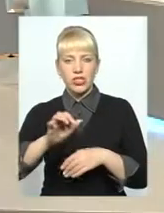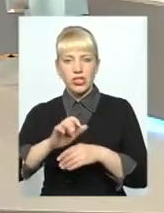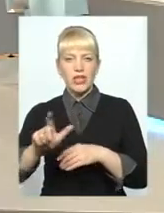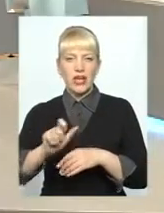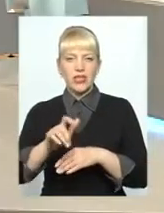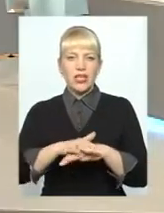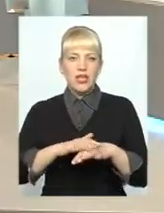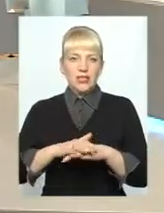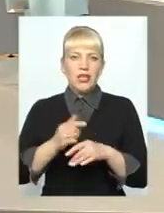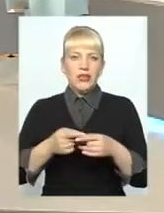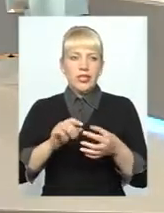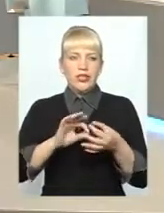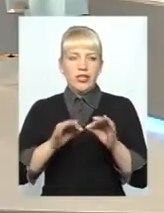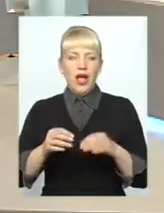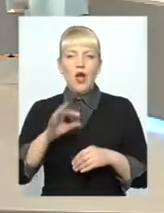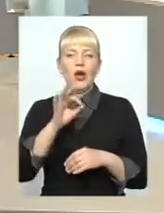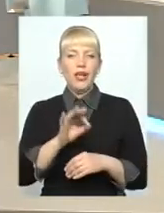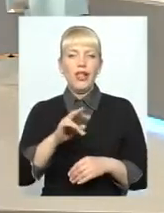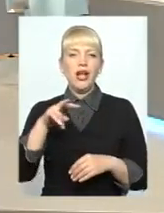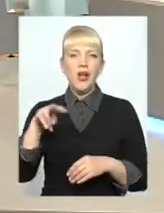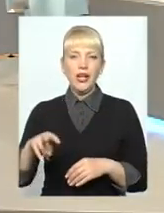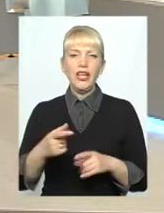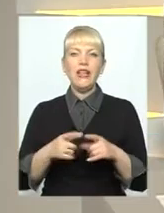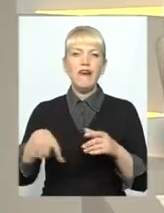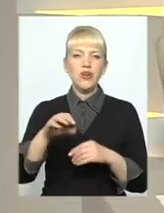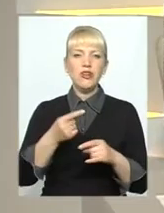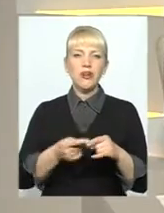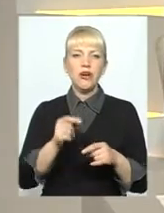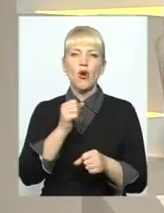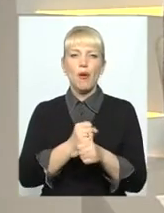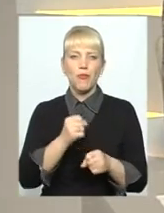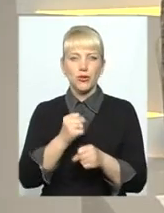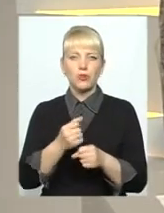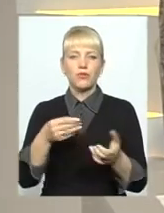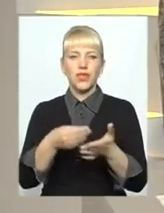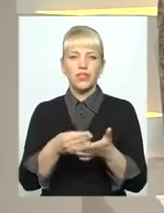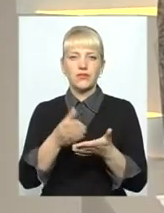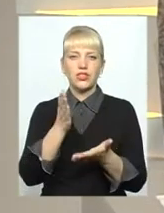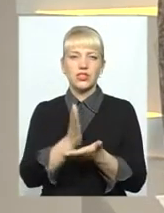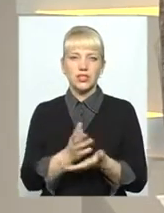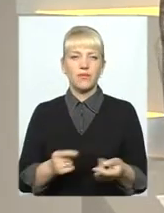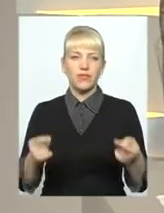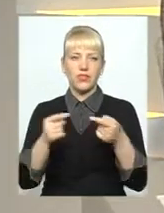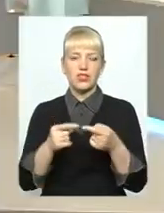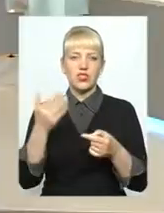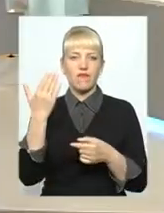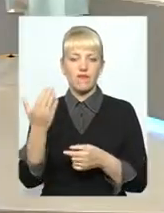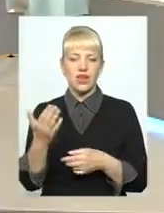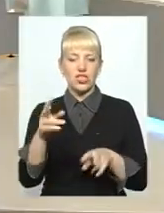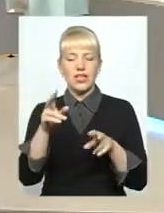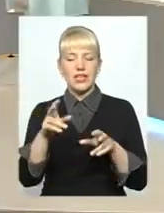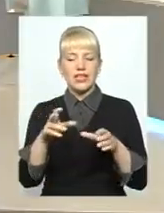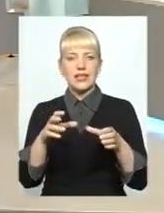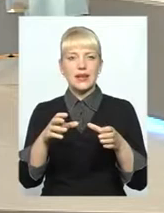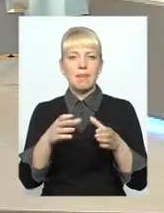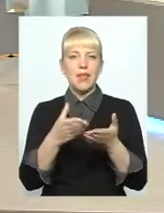Олександра Леонідівна, за цю всю роботу в тарифі є визначена ваш сегмент, ваша оплата.